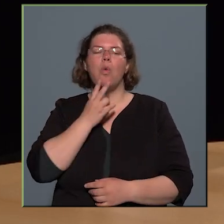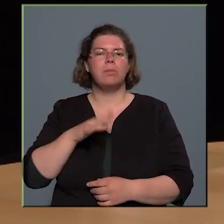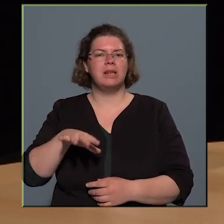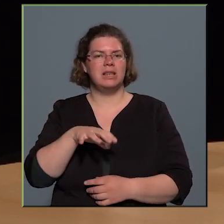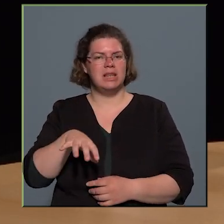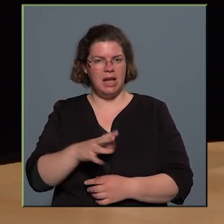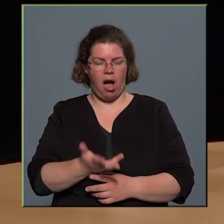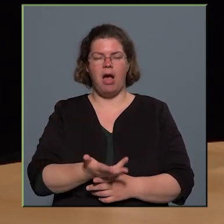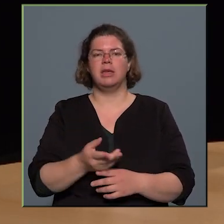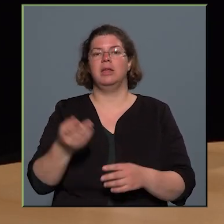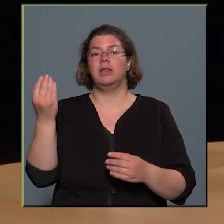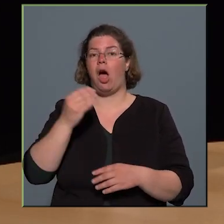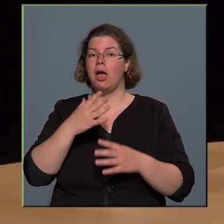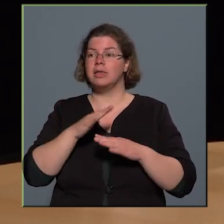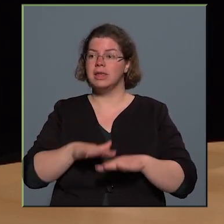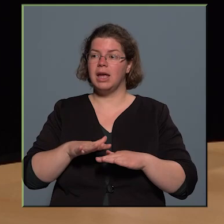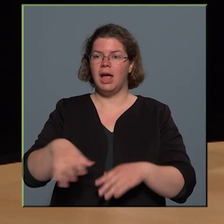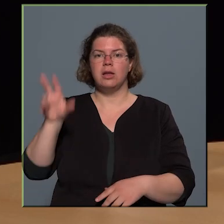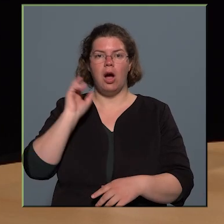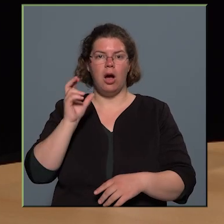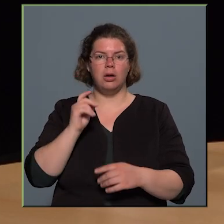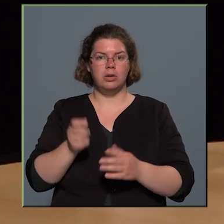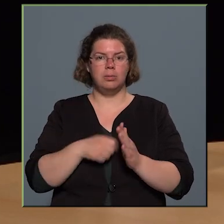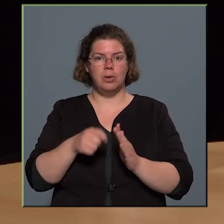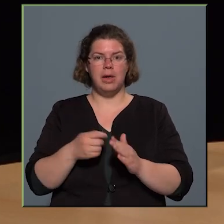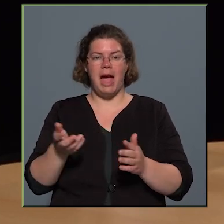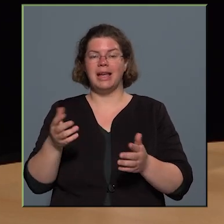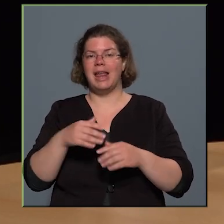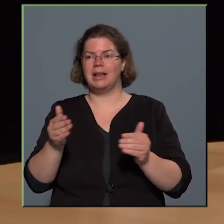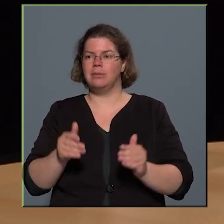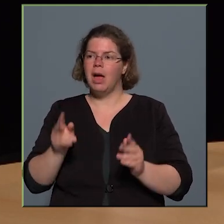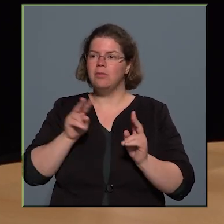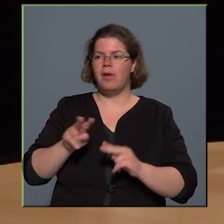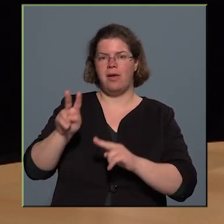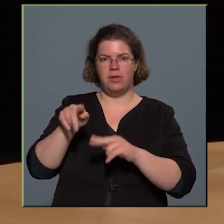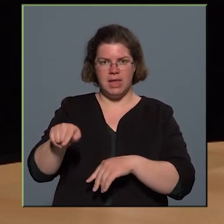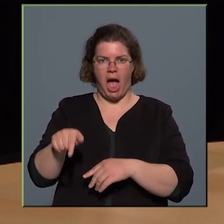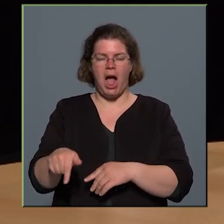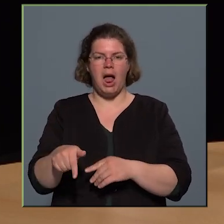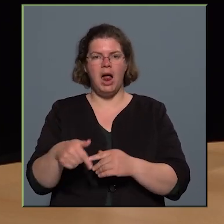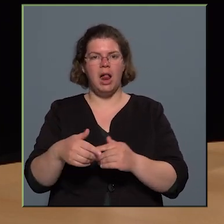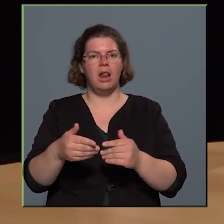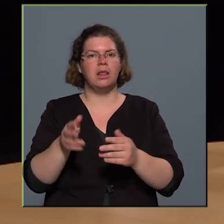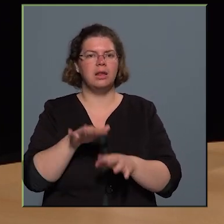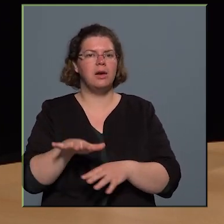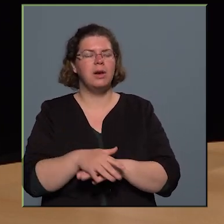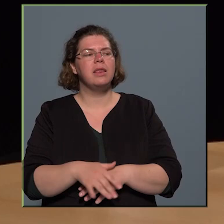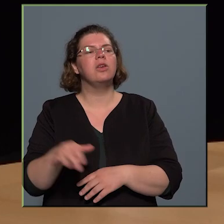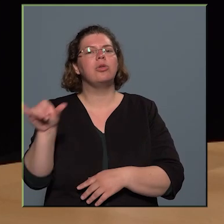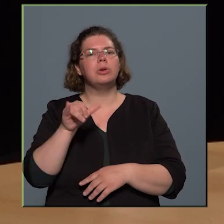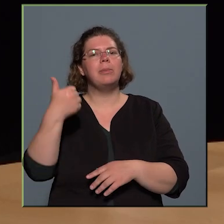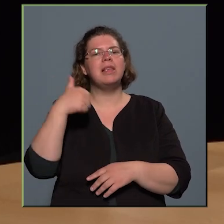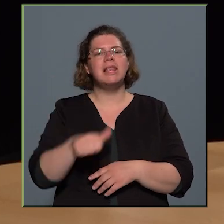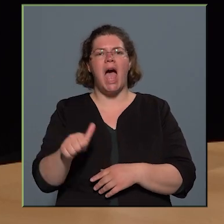hallgatói projekt keretében felfigyelte erre a területre, és valószínűleg a Budapest száz programsorozatba beilleszve itt meg fog